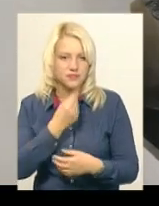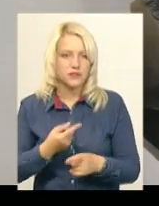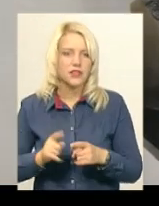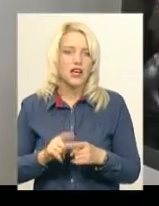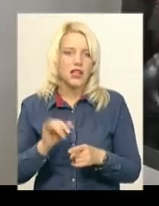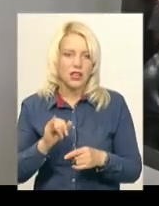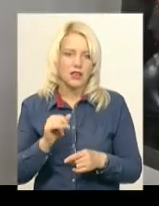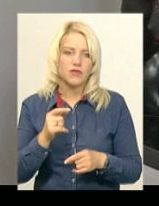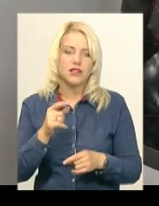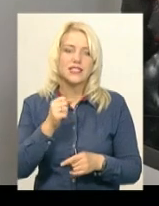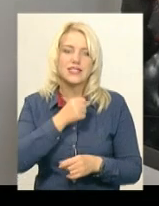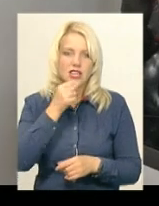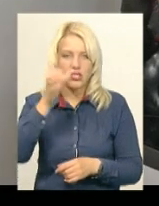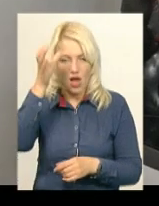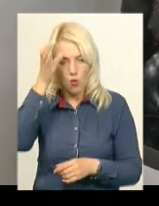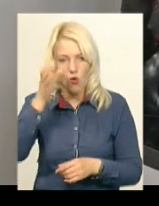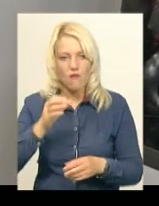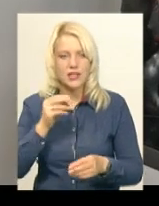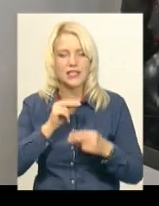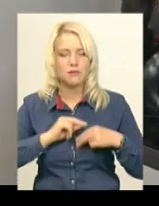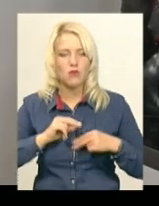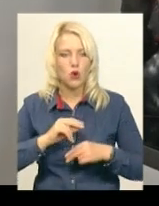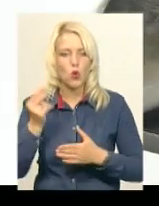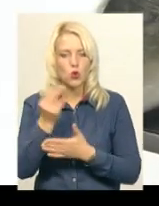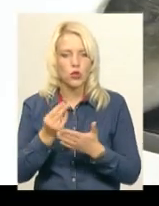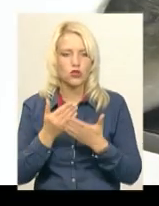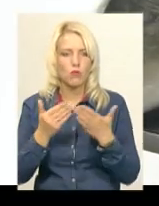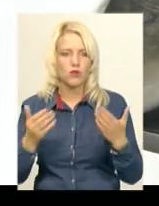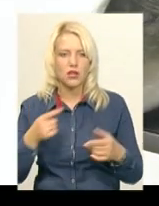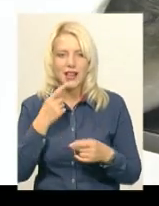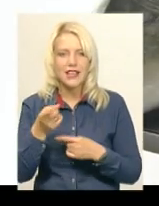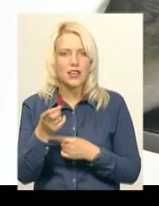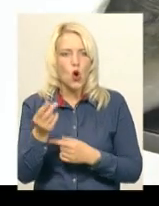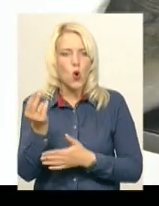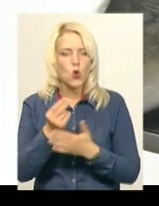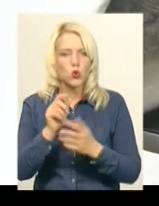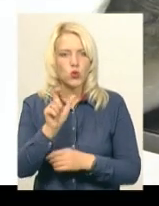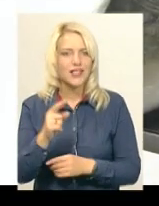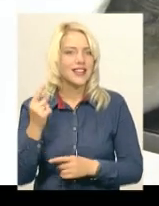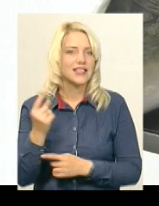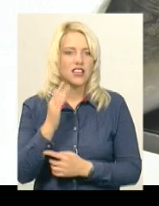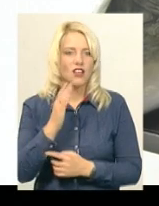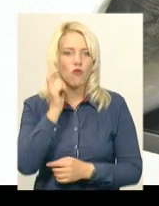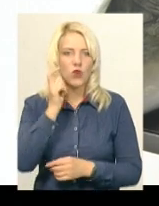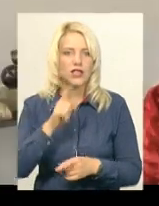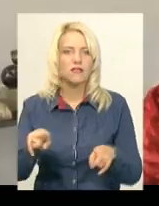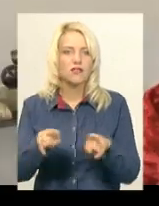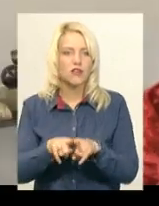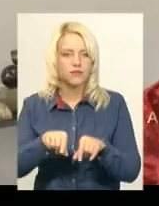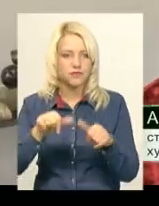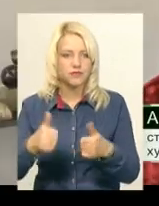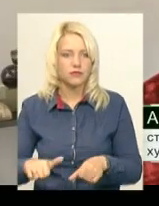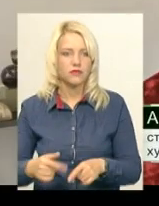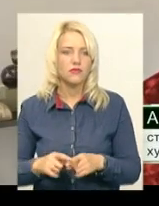глянцу. Старший науковий співробітник обласного художнього музею Аніта Немет каже, тернопільський художник єдиний в Україні в цьому жанрі. В